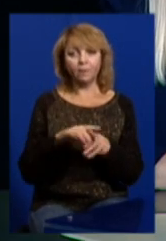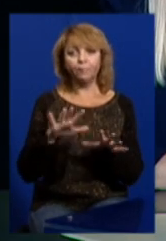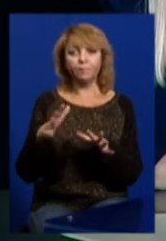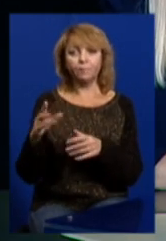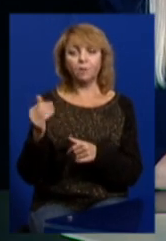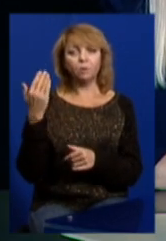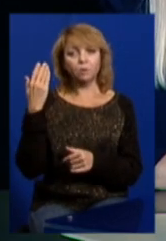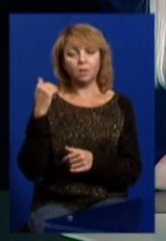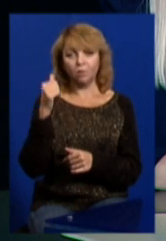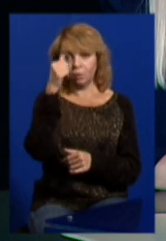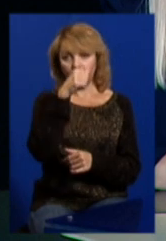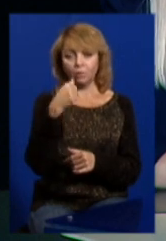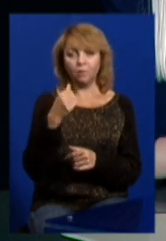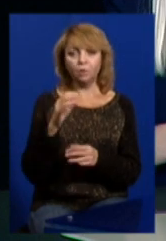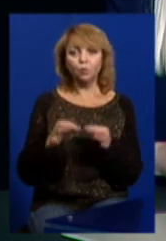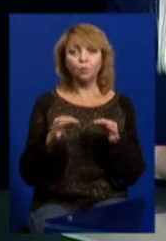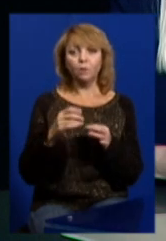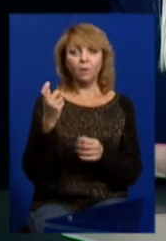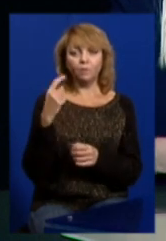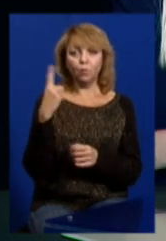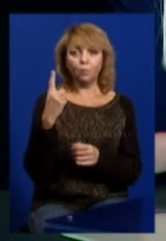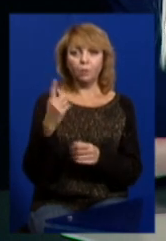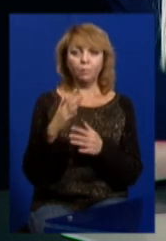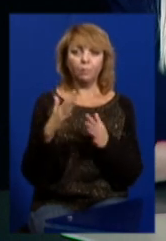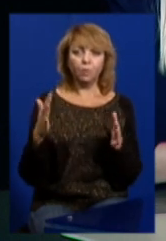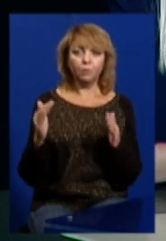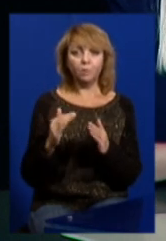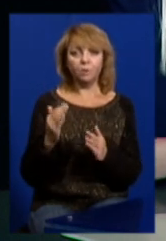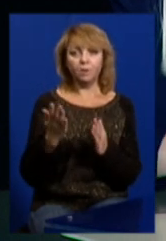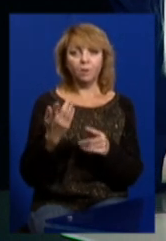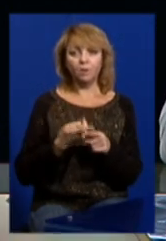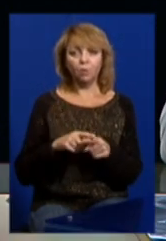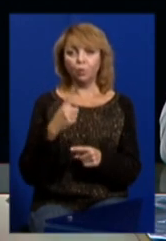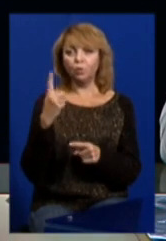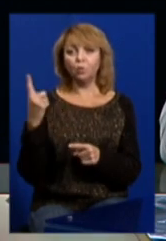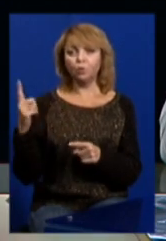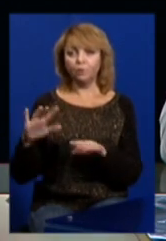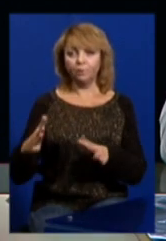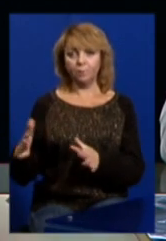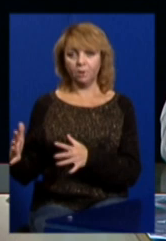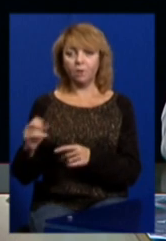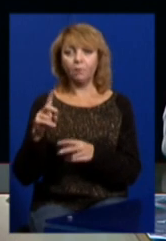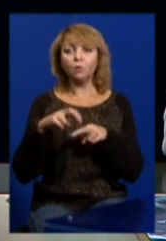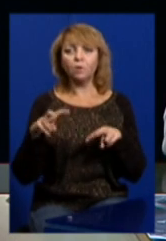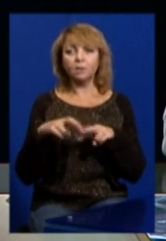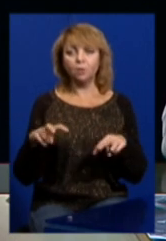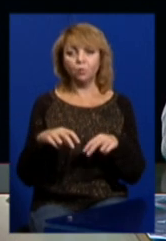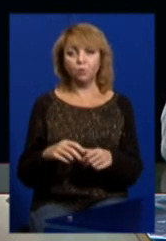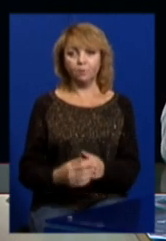останні роки щодо суддів Харківської області, чи їх більше, чи навпаки, це одиничні випадки, як вони розслідуються?